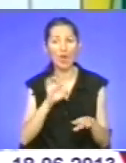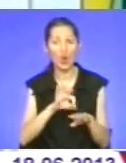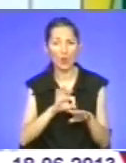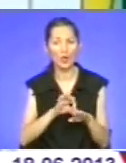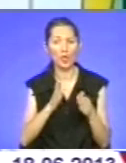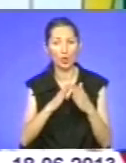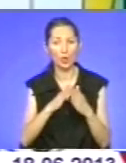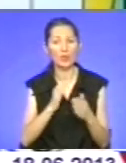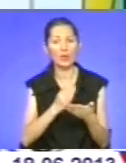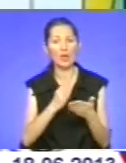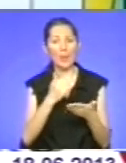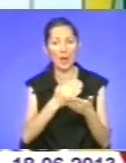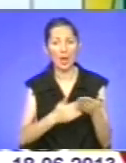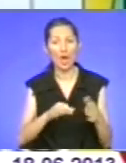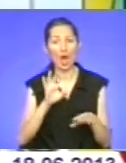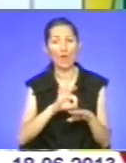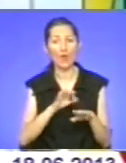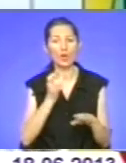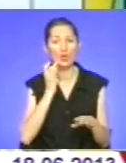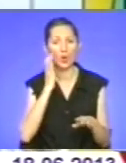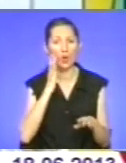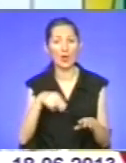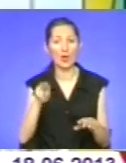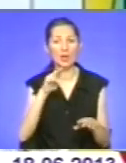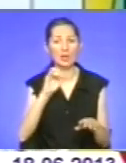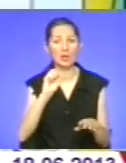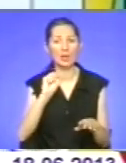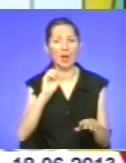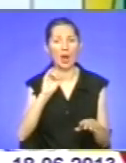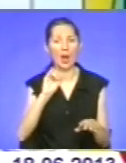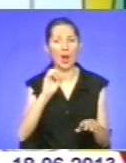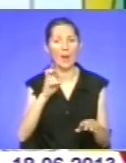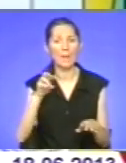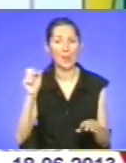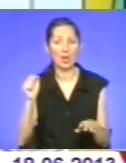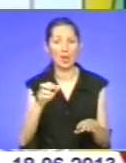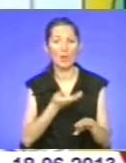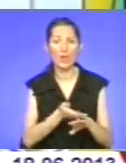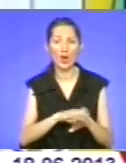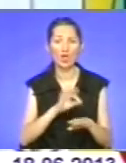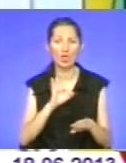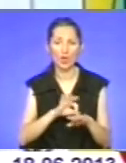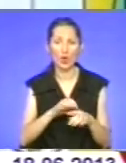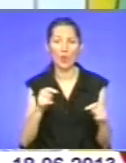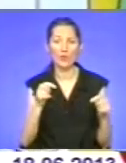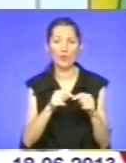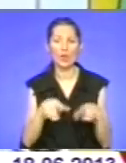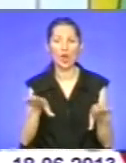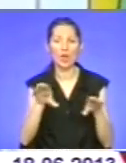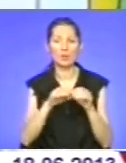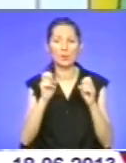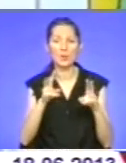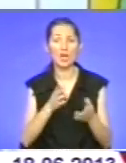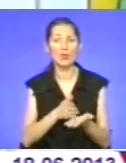хворих на цукровий діабет, і по важкості хвороби, і відповідно разом з соціальними службами,